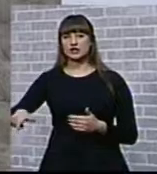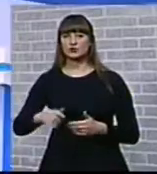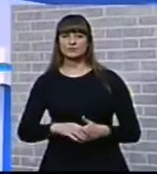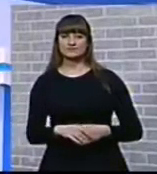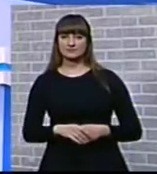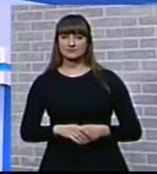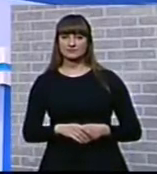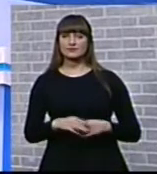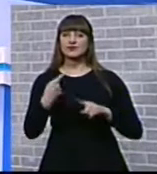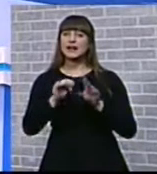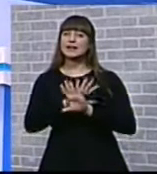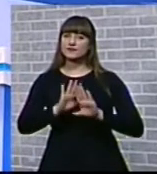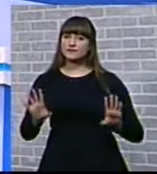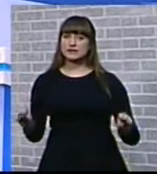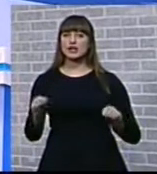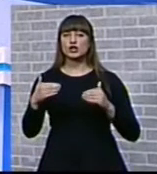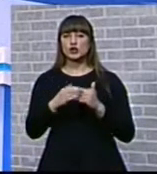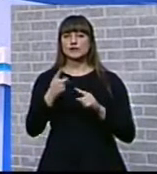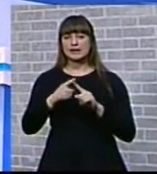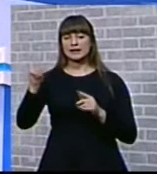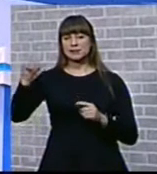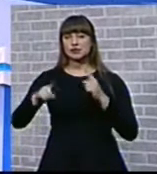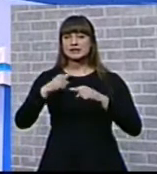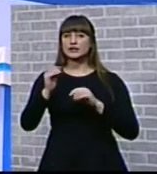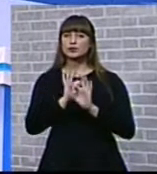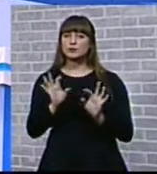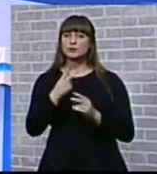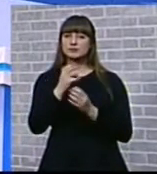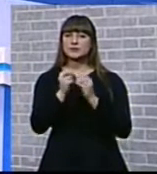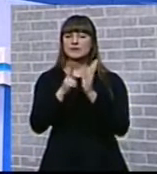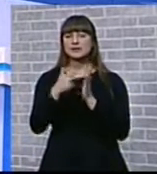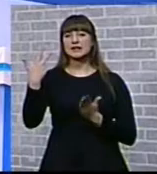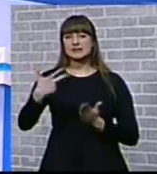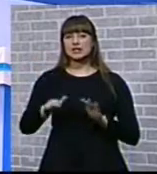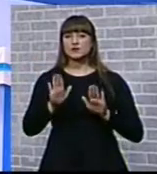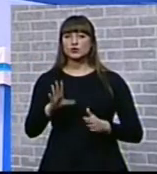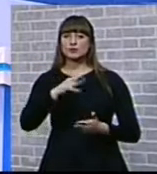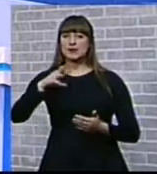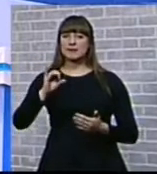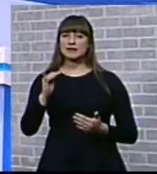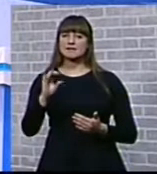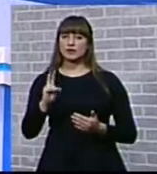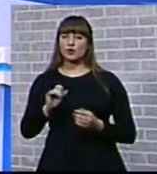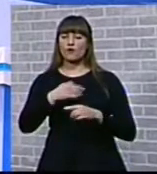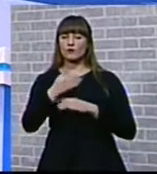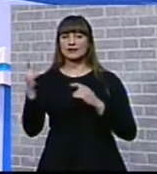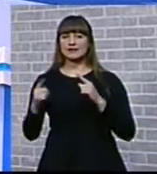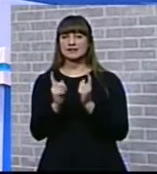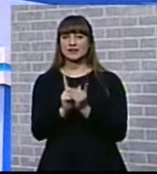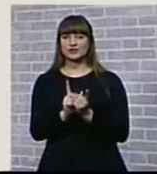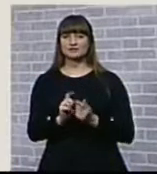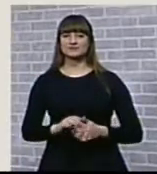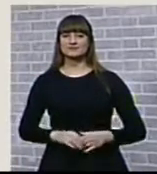Это все новости к этой минуте. Следующий выпуск смотрите в 18.30. В студии была Мария Филинкова. До встречи.